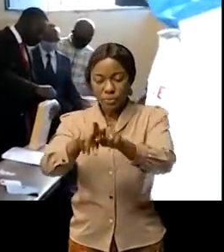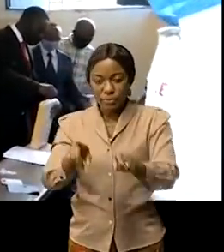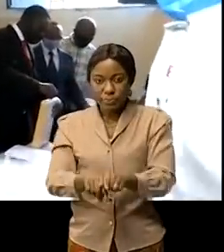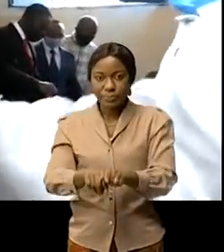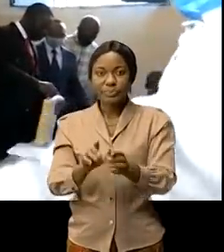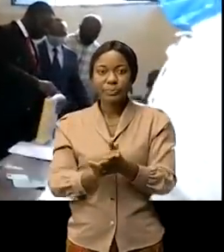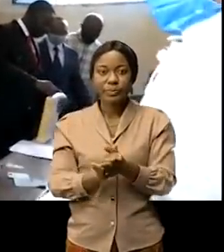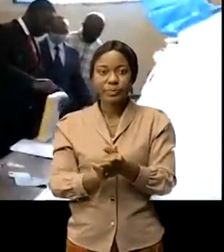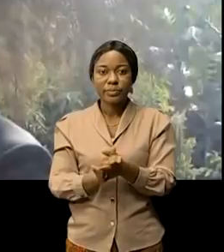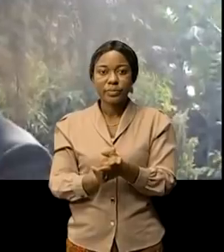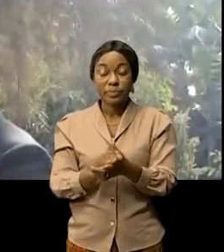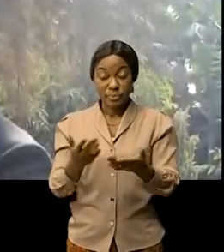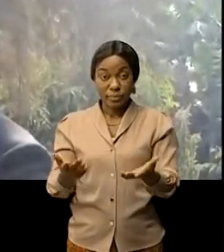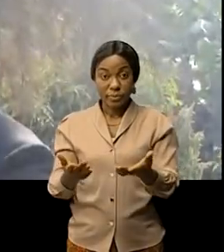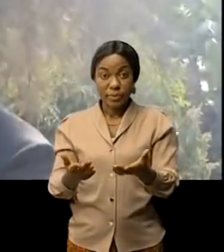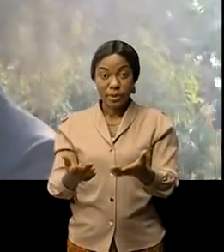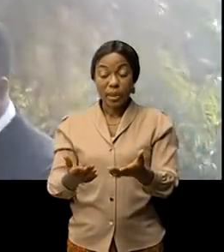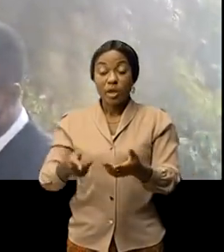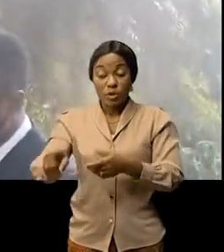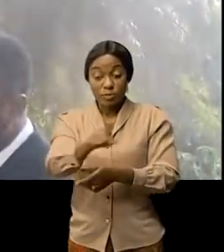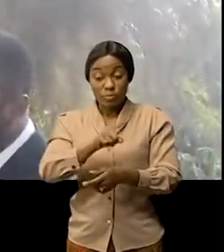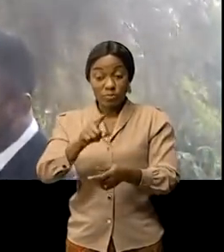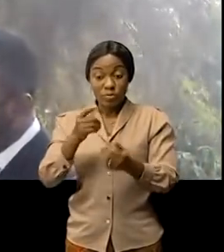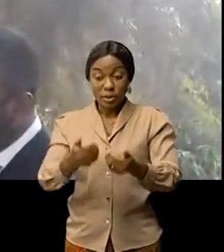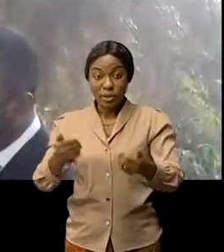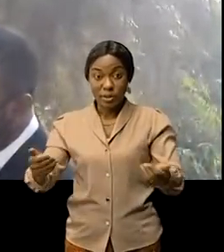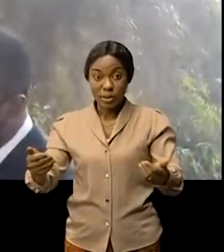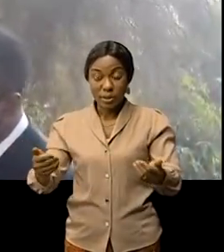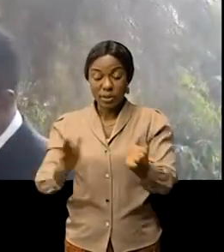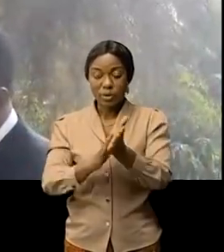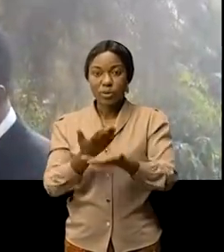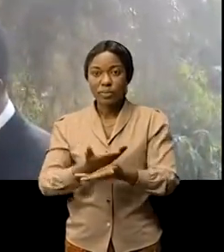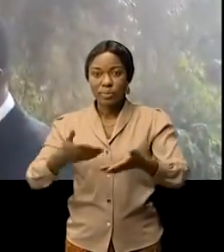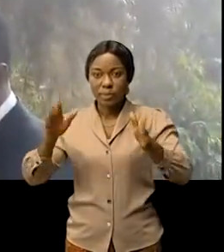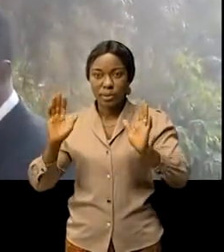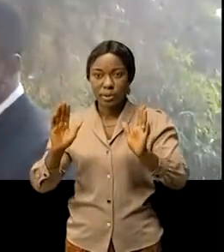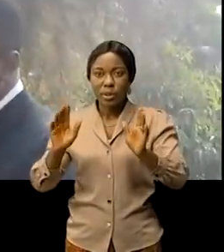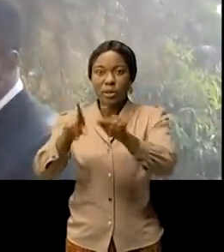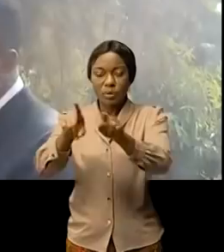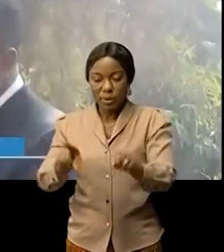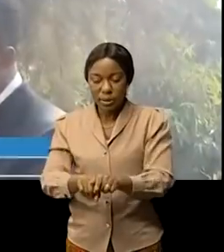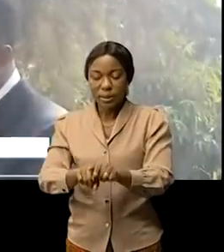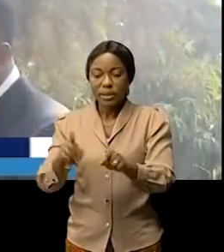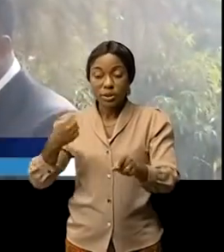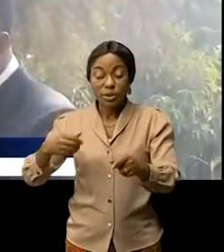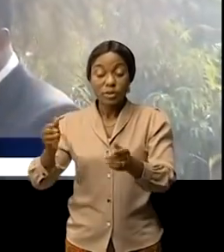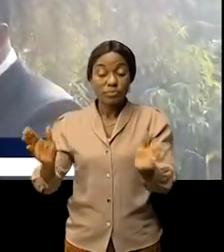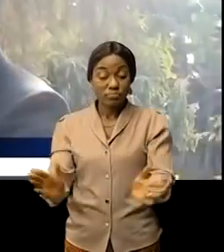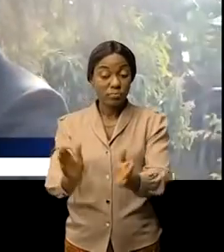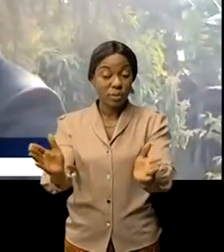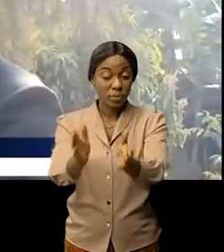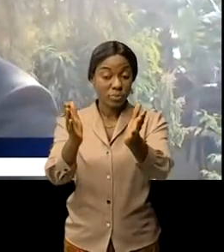A chacun des finalistes du cycle primaire de la République démocratique du Congo, je vous exhorte